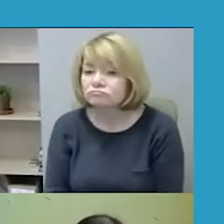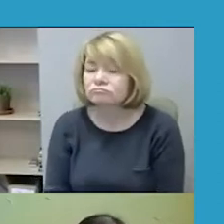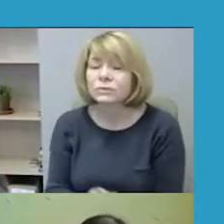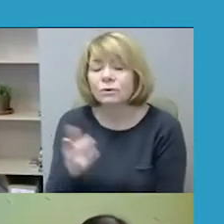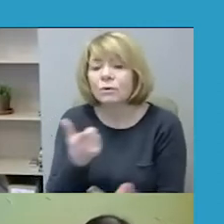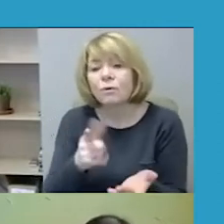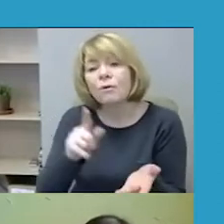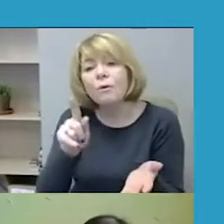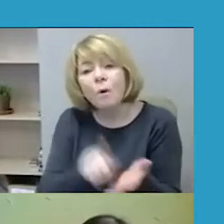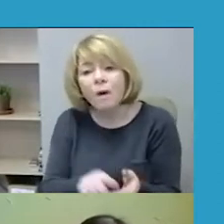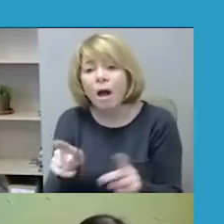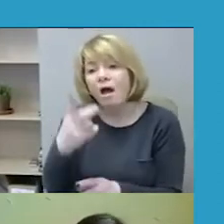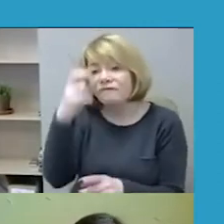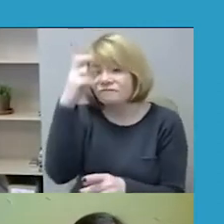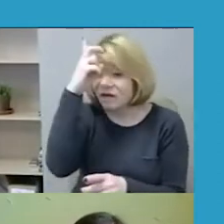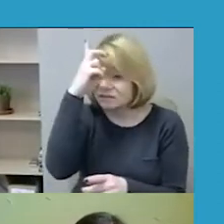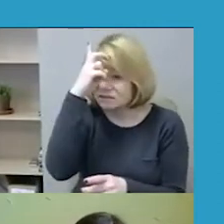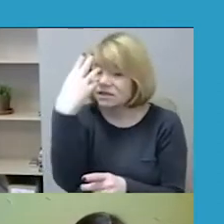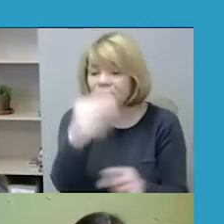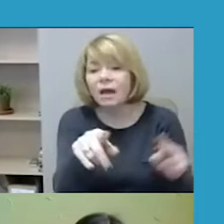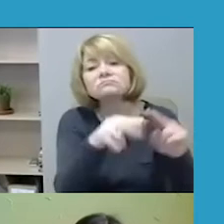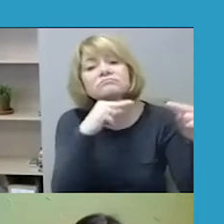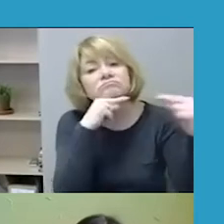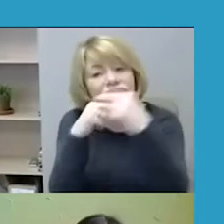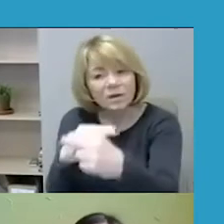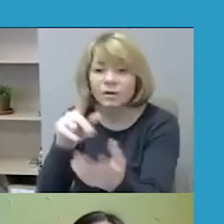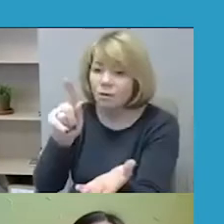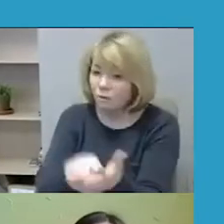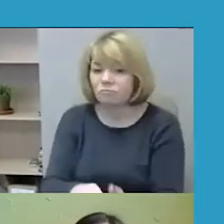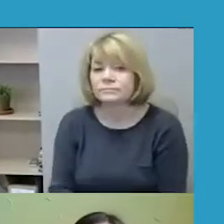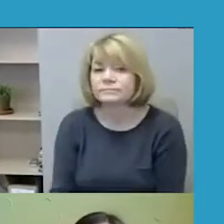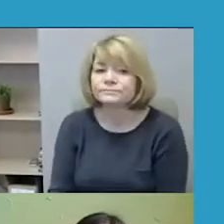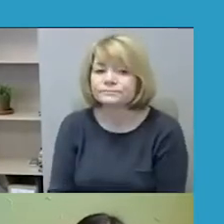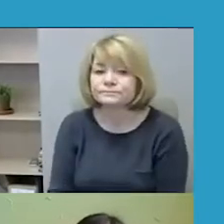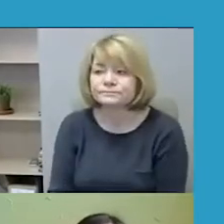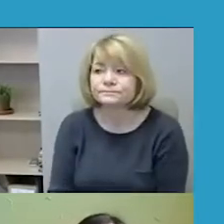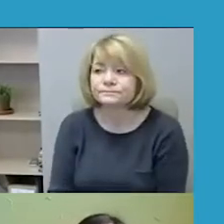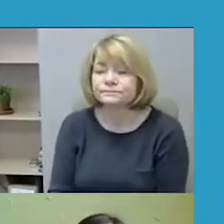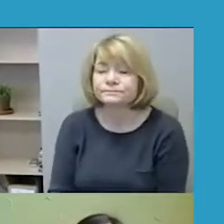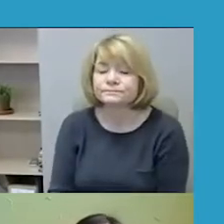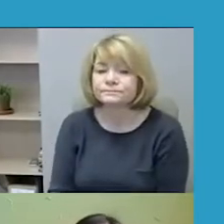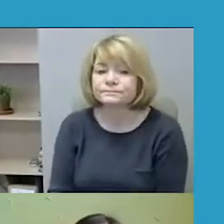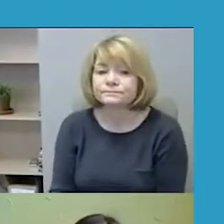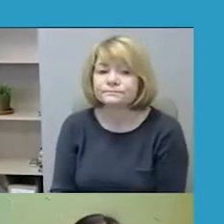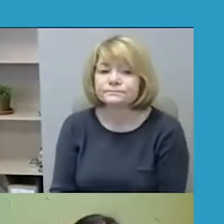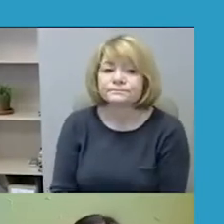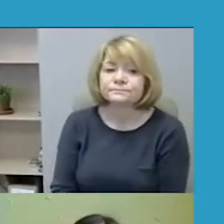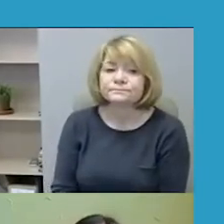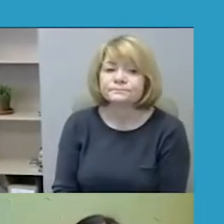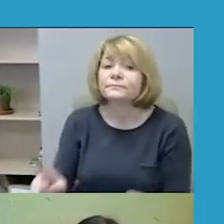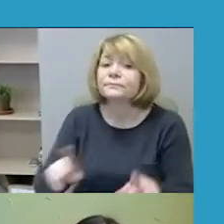valstybinių institucijų dėmesys, kovojant su nepykantos nusikaltimais. Ir taip pat